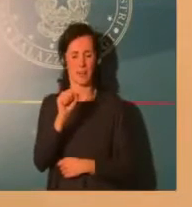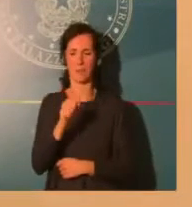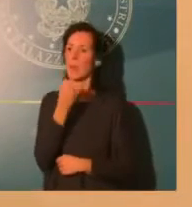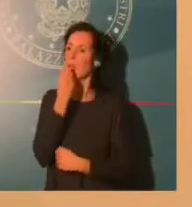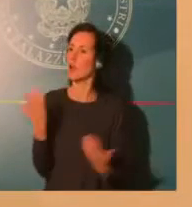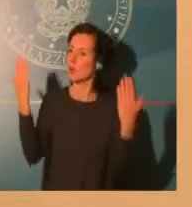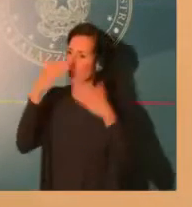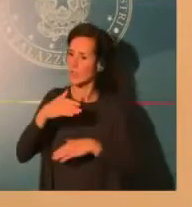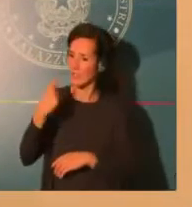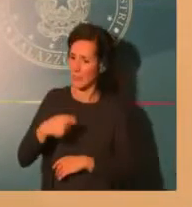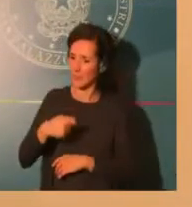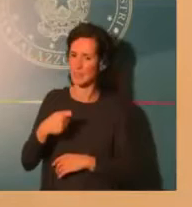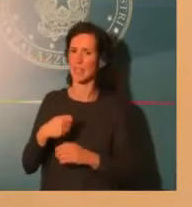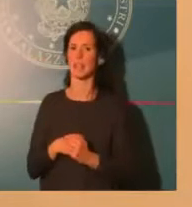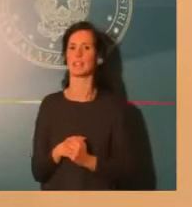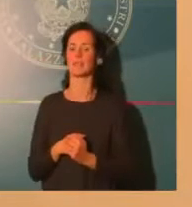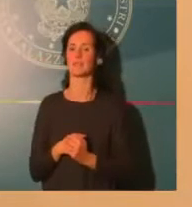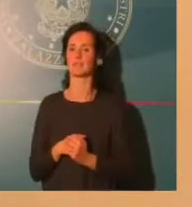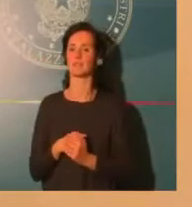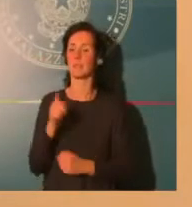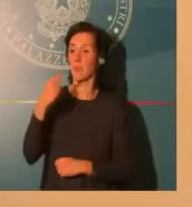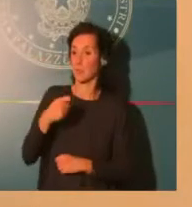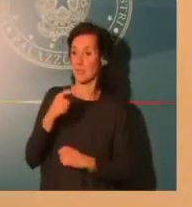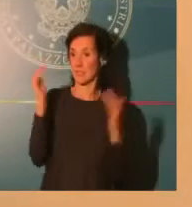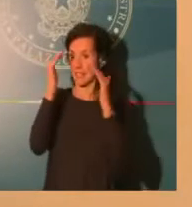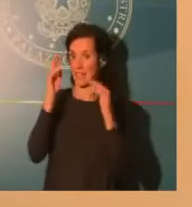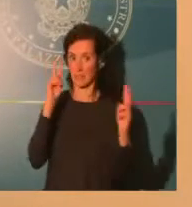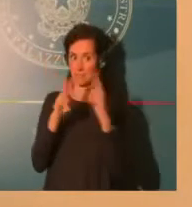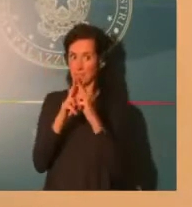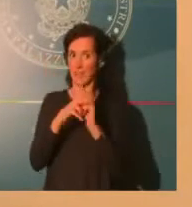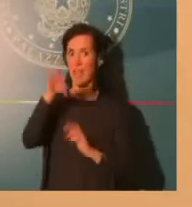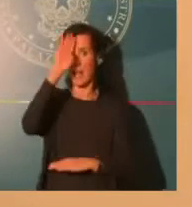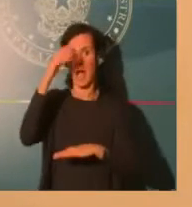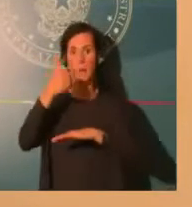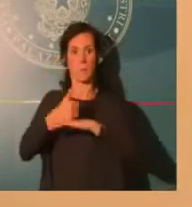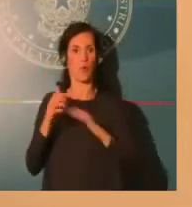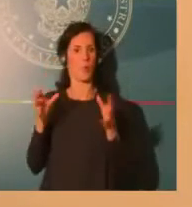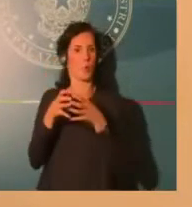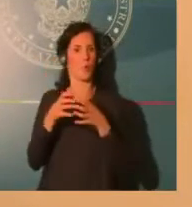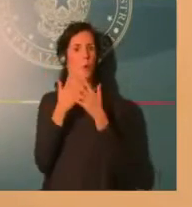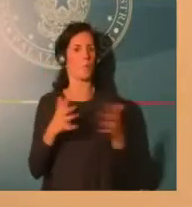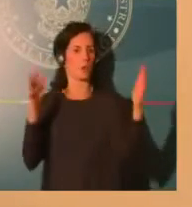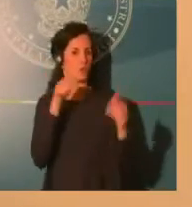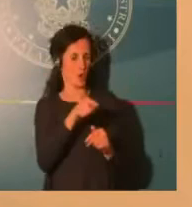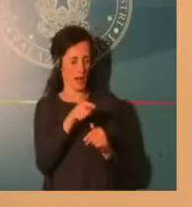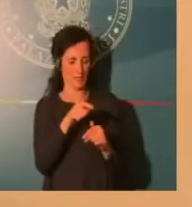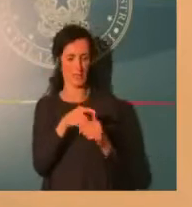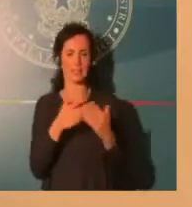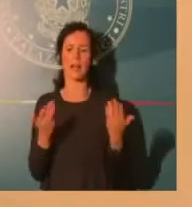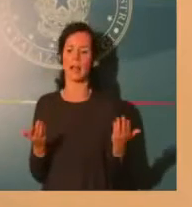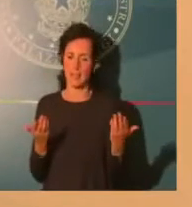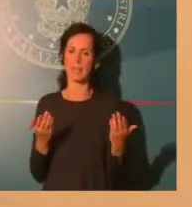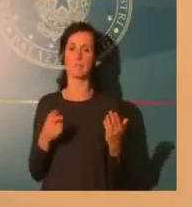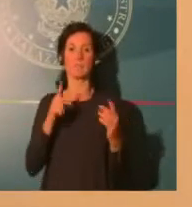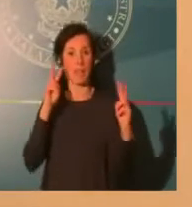insomma arriva in coda a una polemica abbastanza aspra tra i partiti alleati, con Italia Viva che